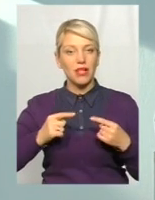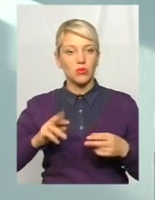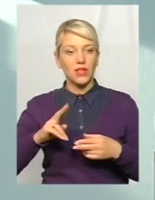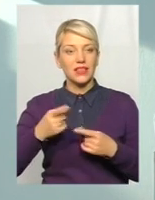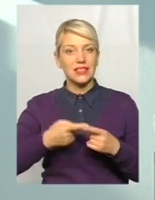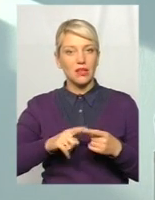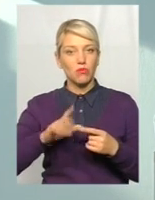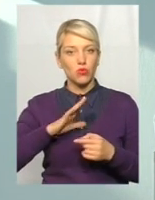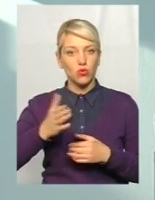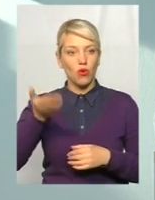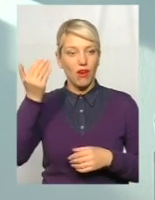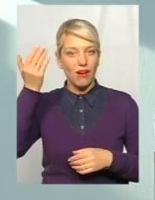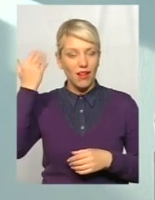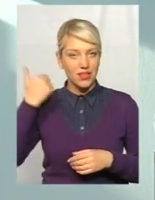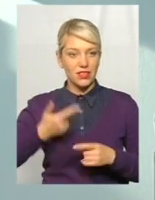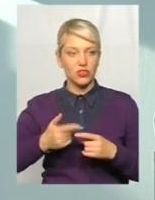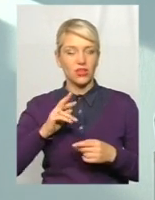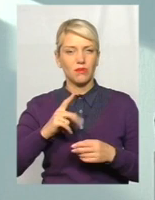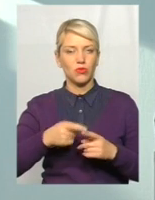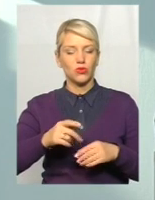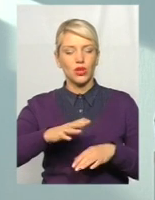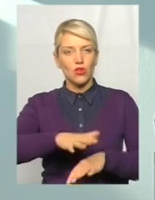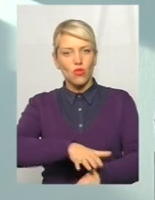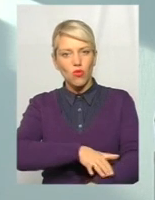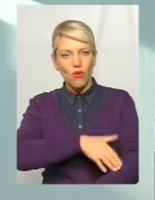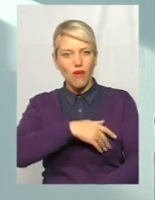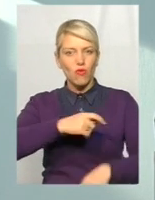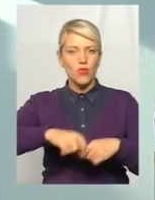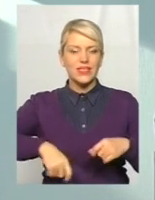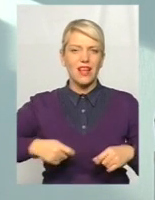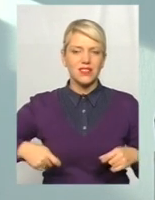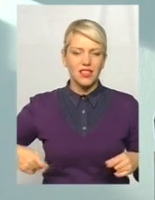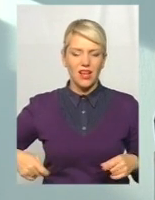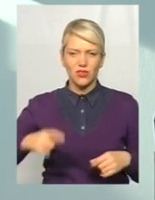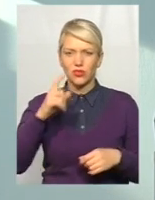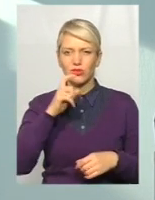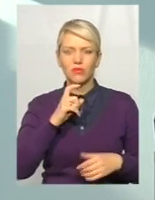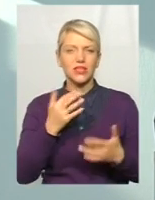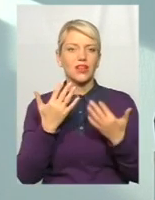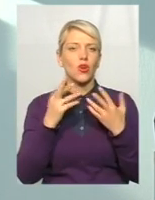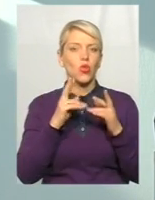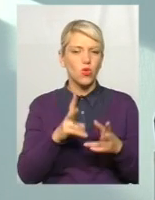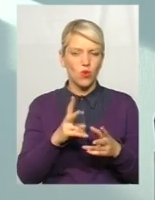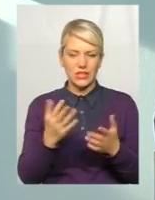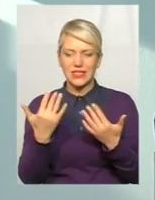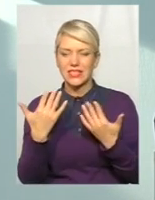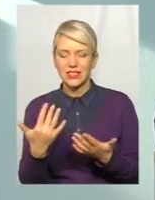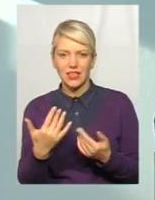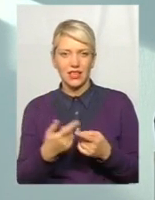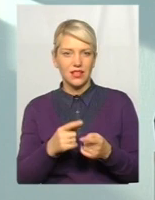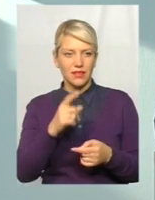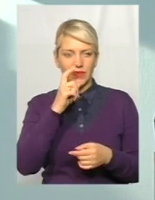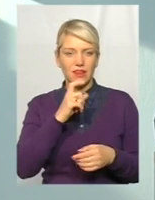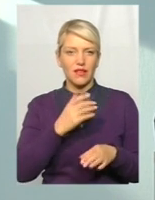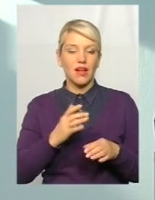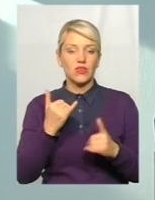все відбувалося довго, затягнуто, коли не розуміло, скільки людей роблять ту чи іншу роботу, управляти містом дуже важко. У нас обмежені